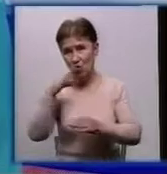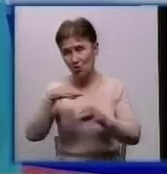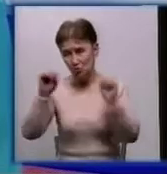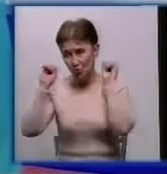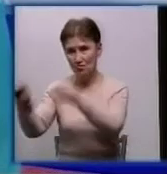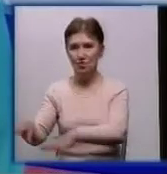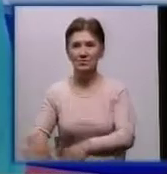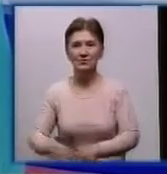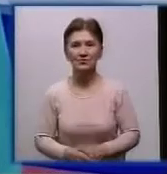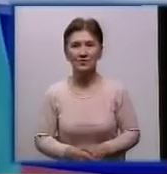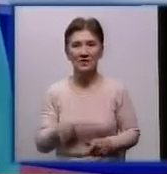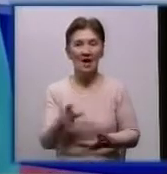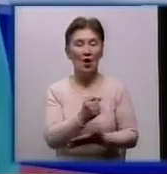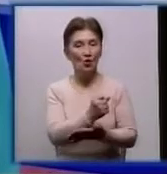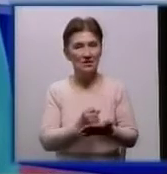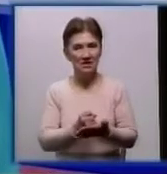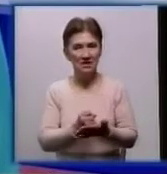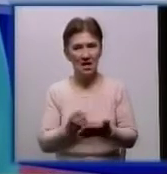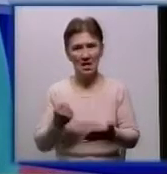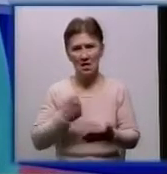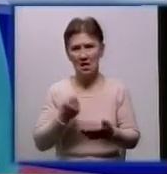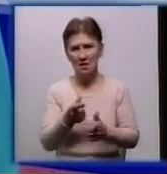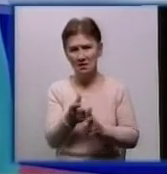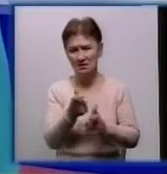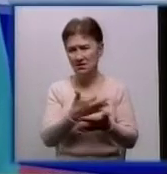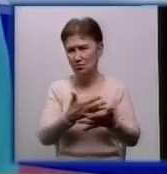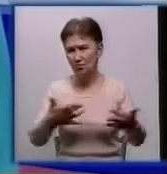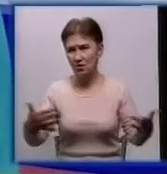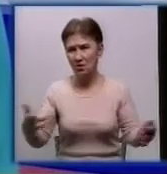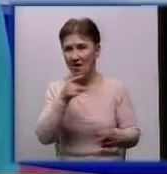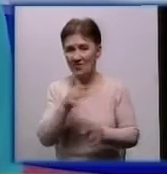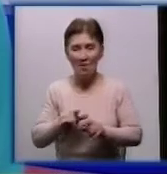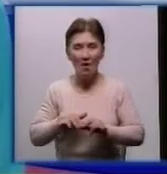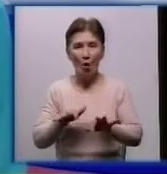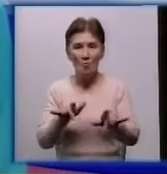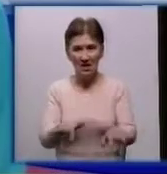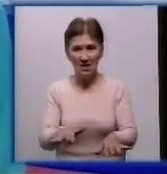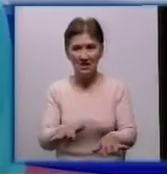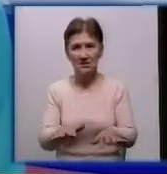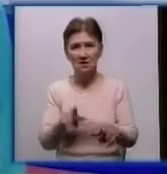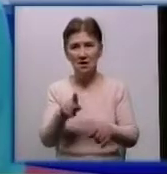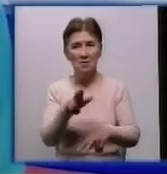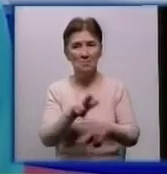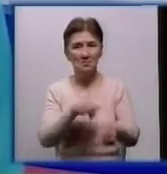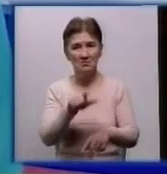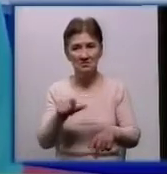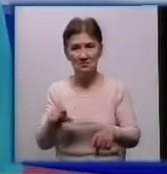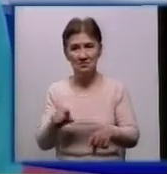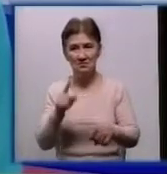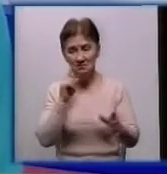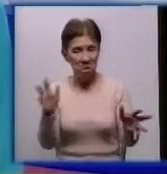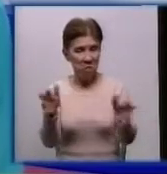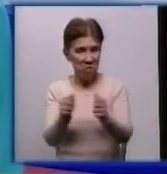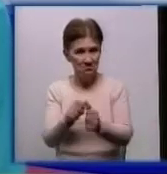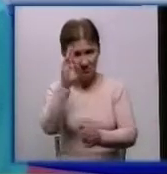Арсенал зброї та вибухівки на кіроограченні в рамках операції «Зброя та вибухівка» правоохоронців викрили громадянина,